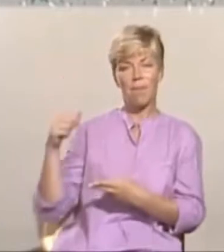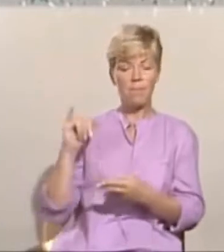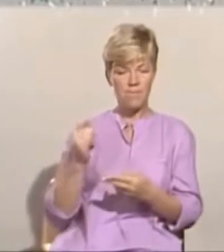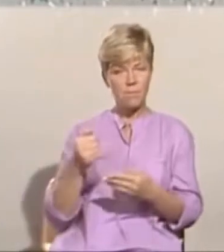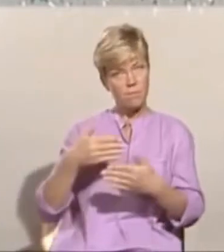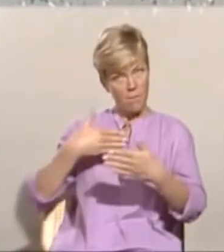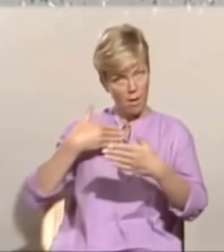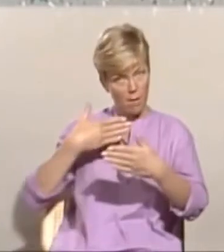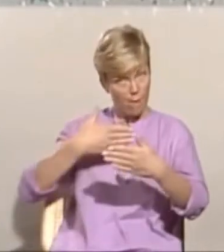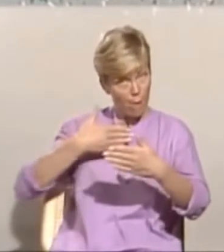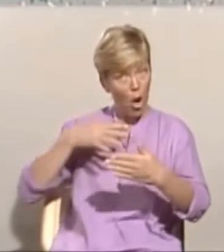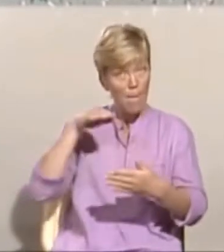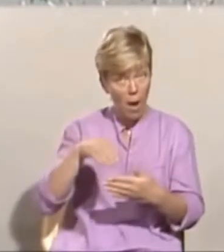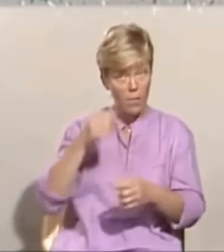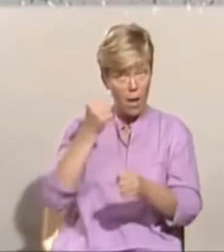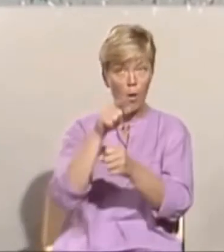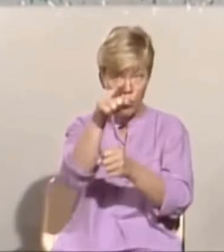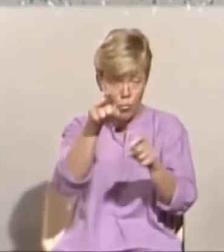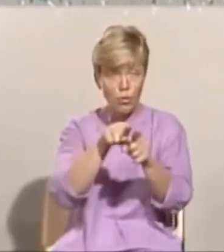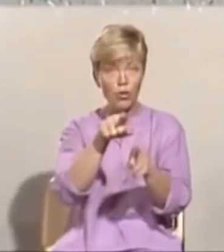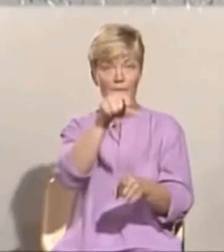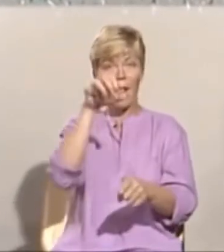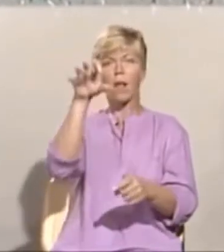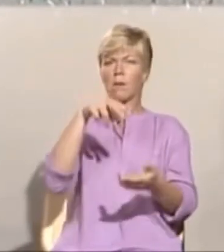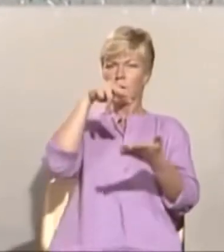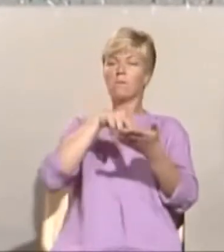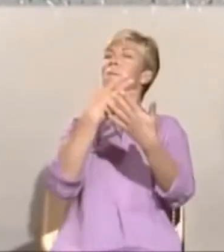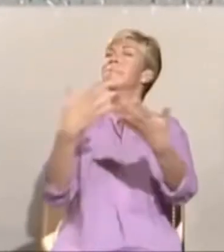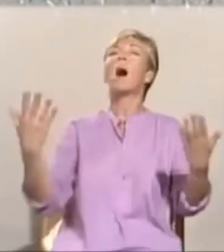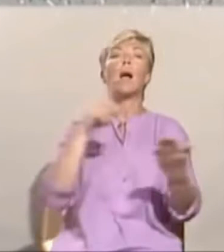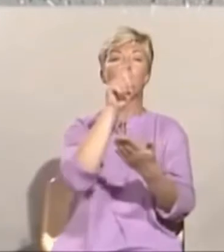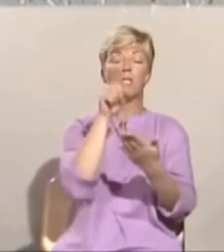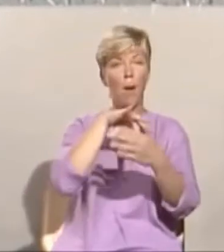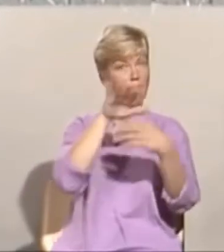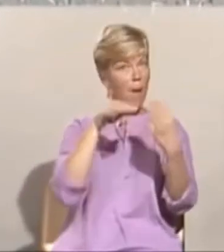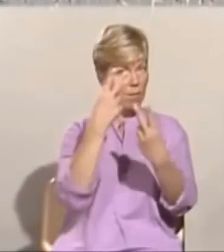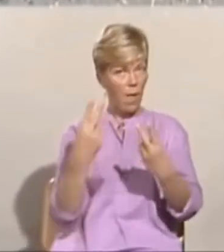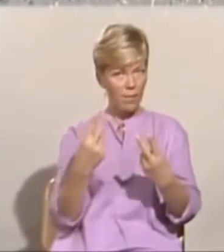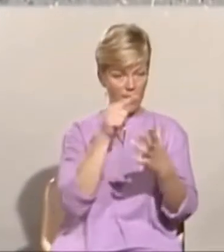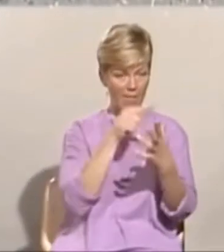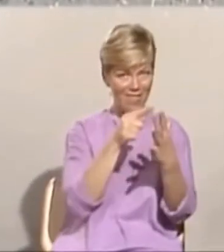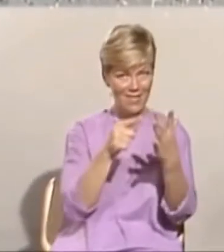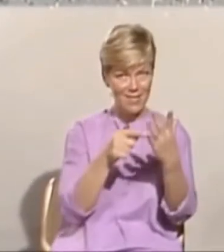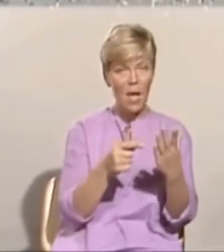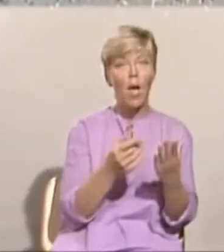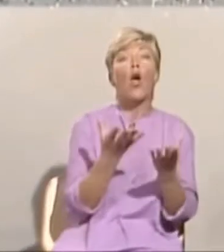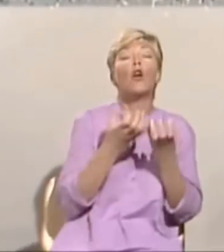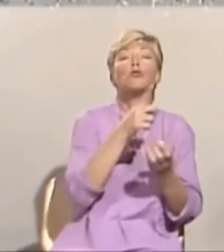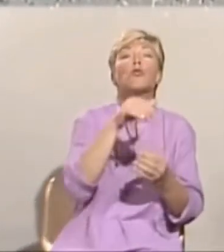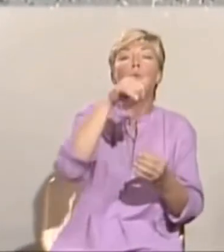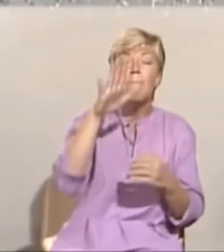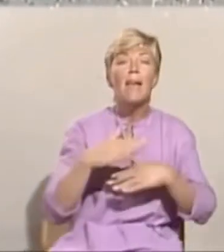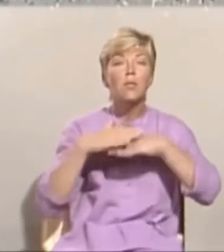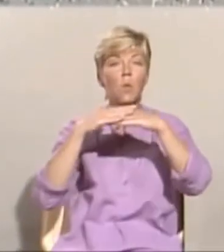Innen mandag kveld må altså du som velger ta stilling til mange spørsmål, og blant annet disse. Ønsker du mer